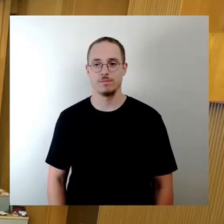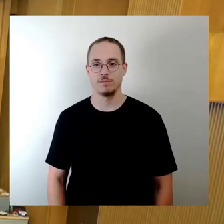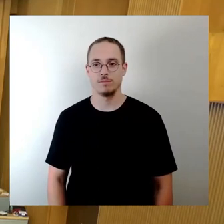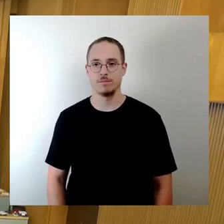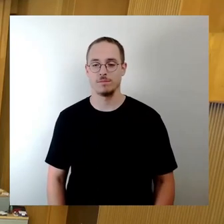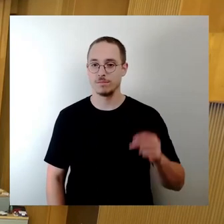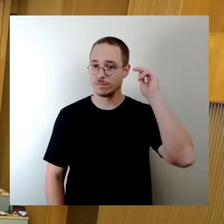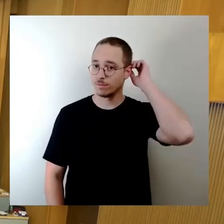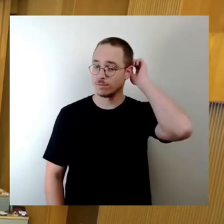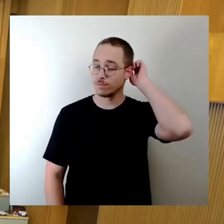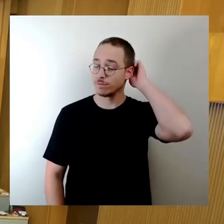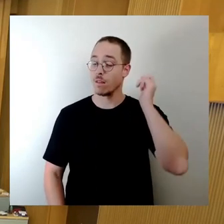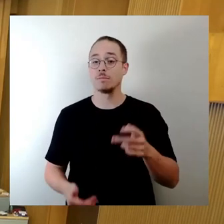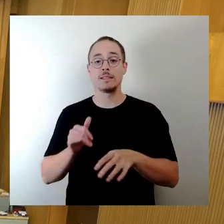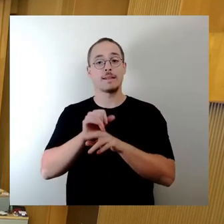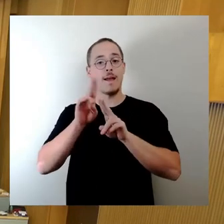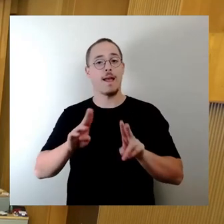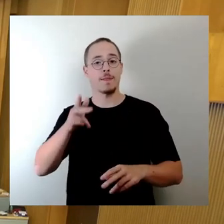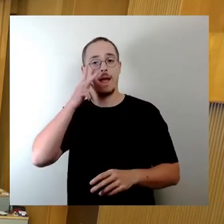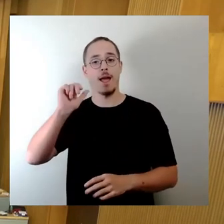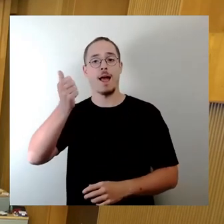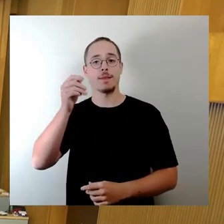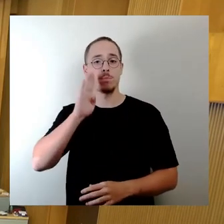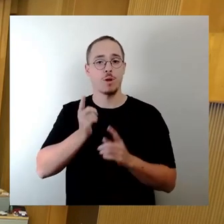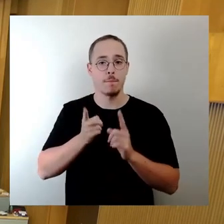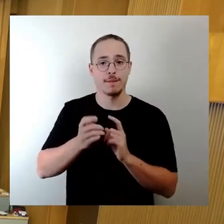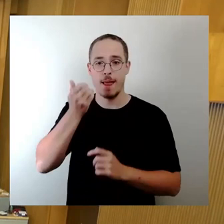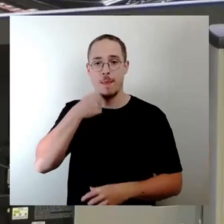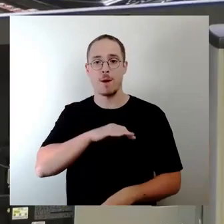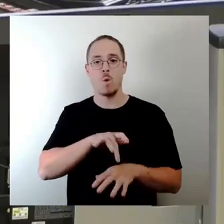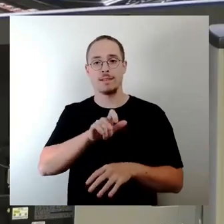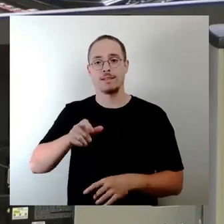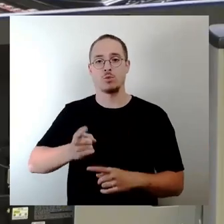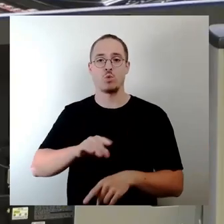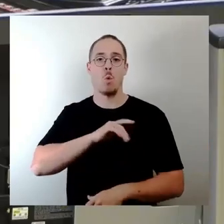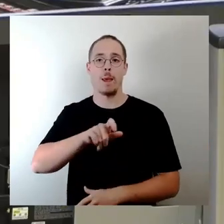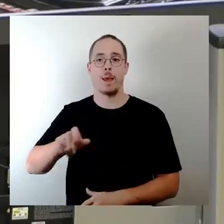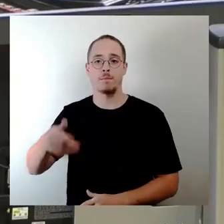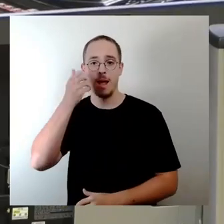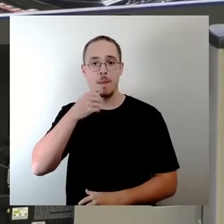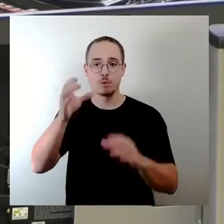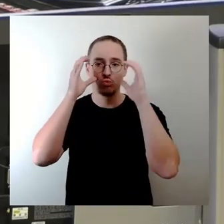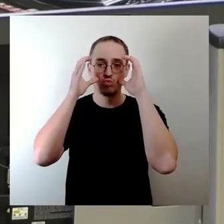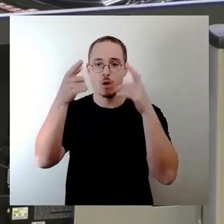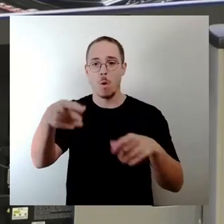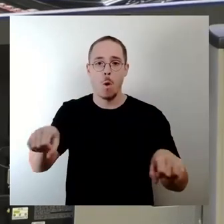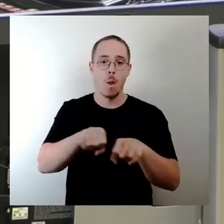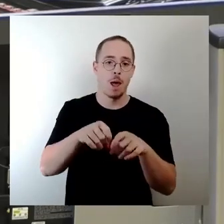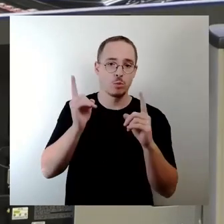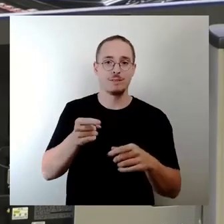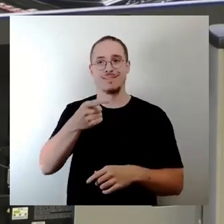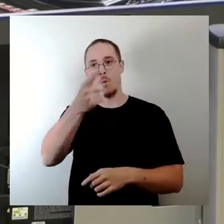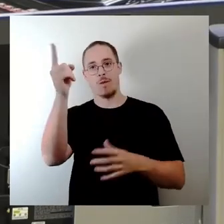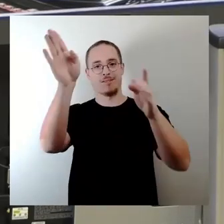Sehr geehrter Herr Osterbürgermeister, liebe Kolleginnen und Kollegen, liebe Zuschauer im Stream und die, die noch da sind.